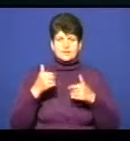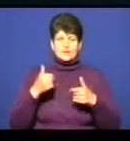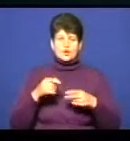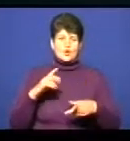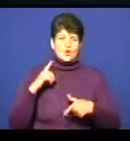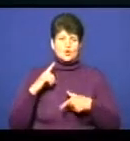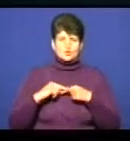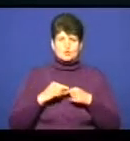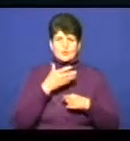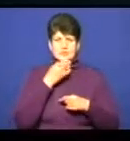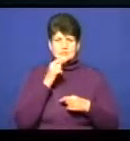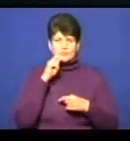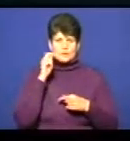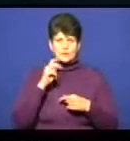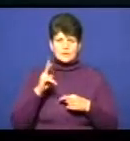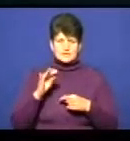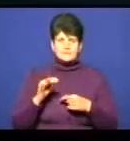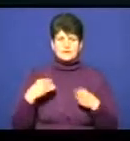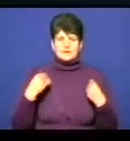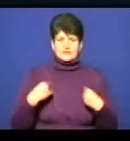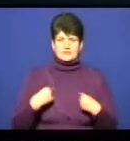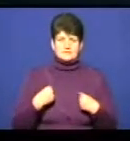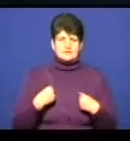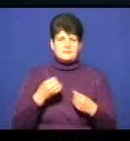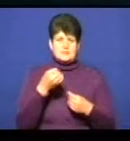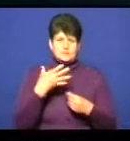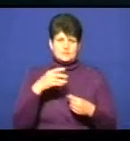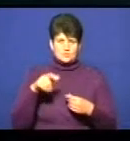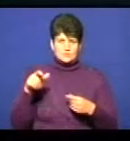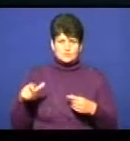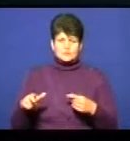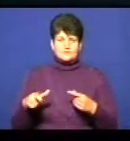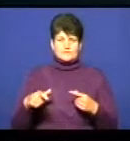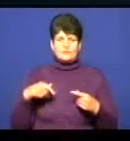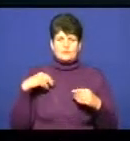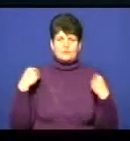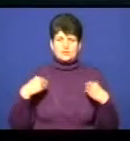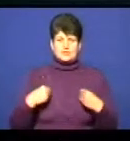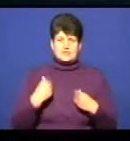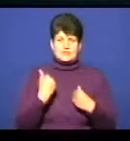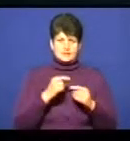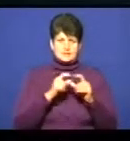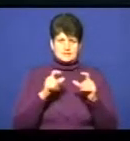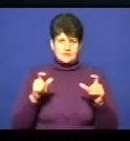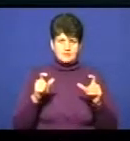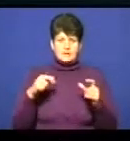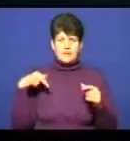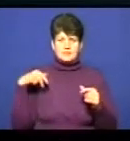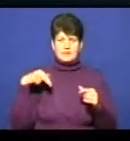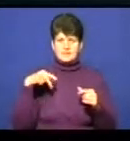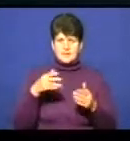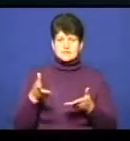15 моделей студенток вбралися у стилізовані сукні із колекції виробів їхнього закладу. На дефіле запросили читачів